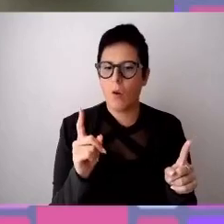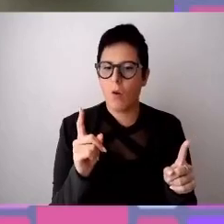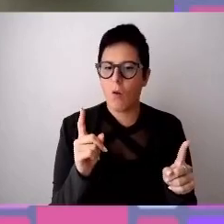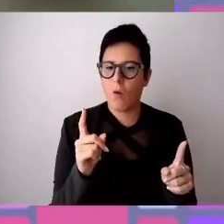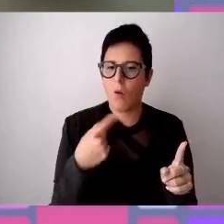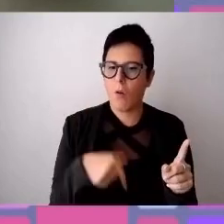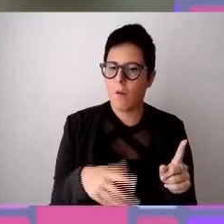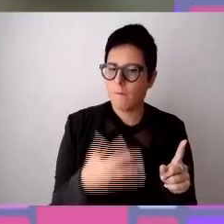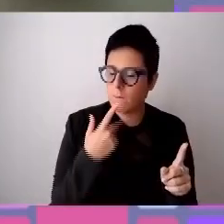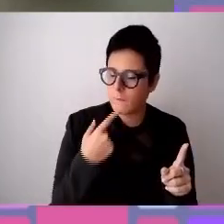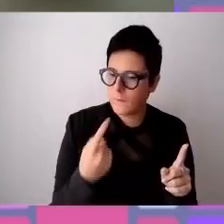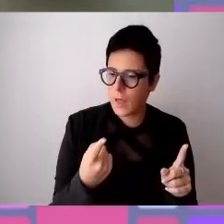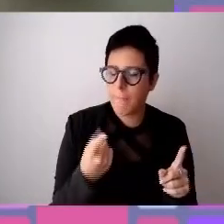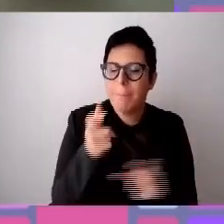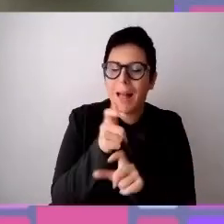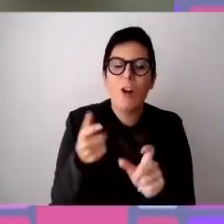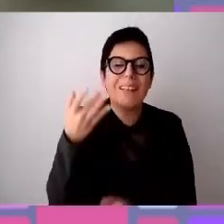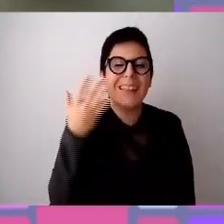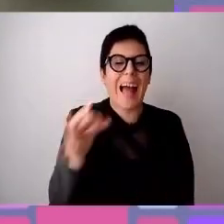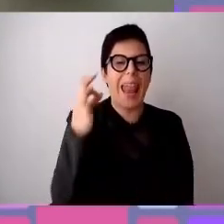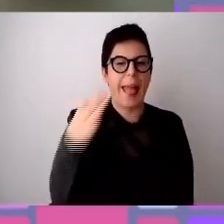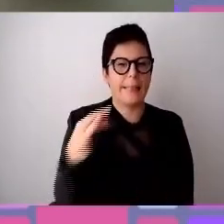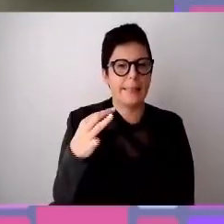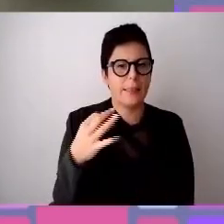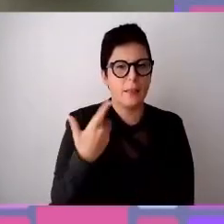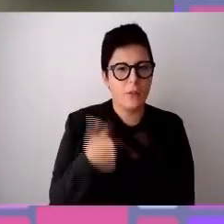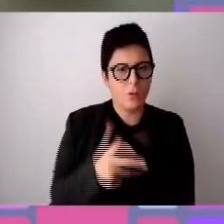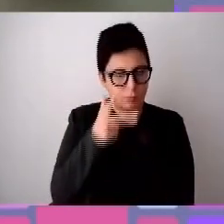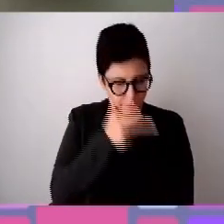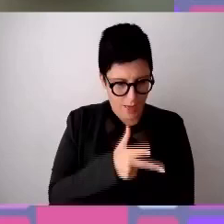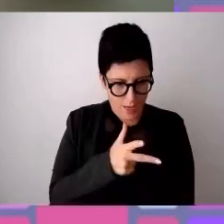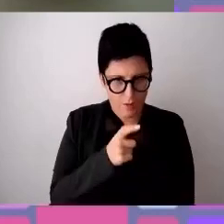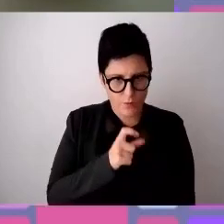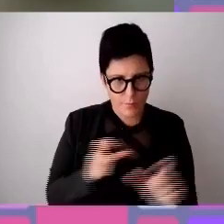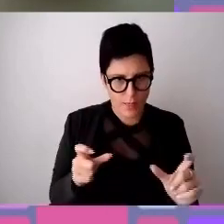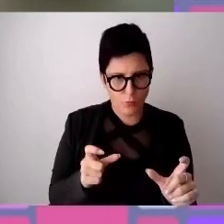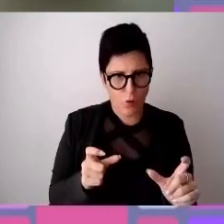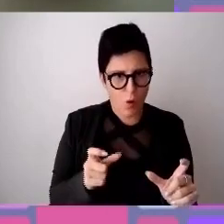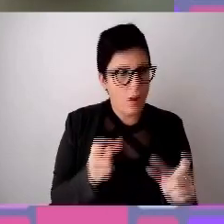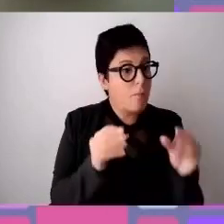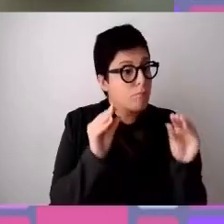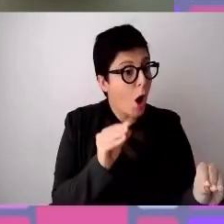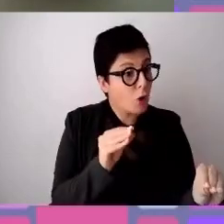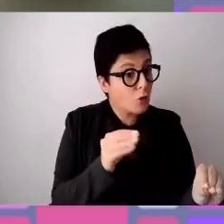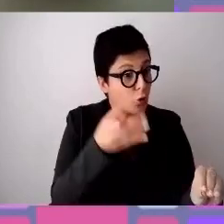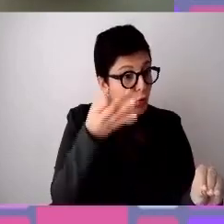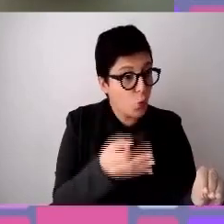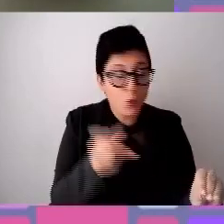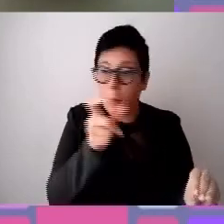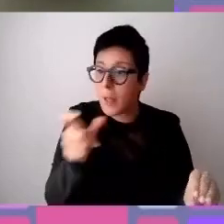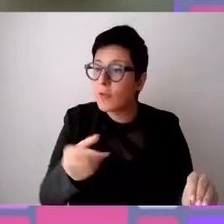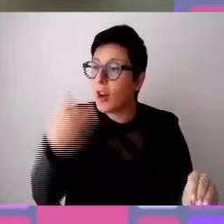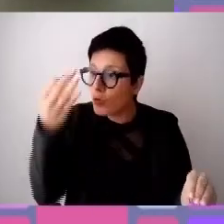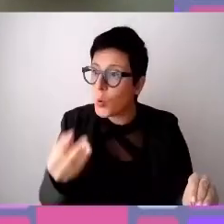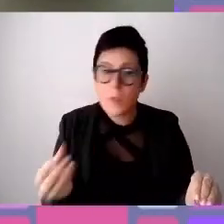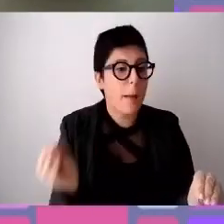E noi siamo bravi nelle nostre organizzazioni, nelle nostre aziende se, come ci diciamo sempre, riusciamo a mettere le persone giuste al posto giusto. Quindi qui il punto è